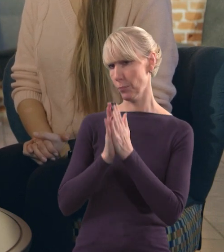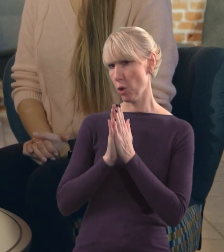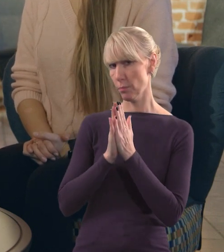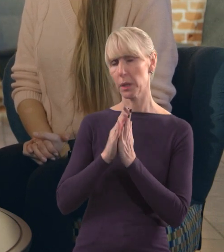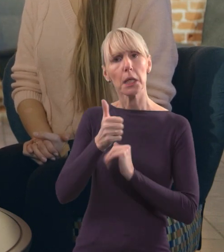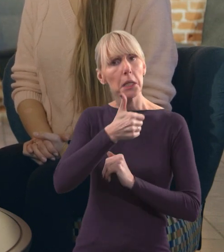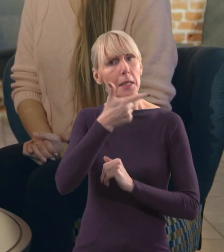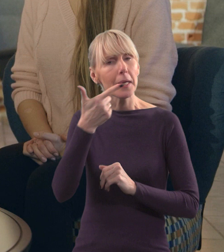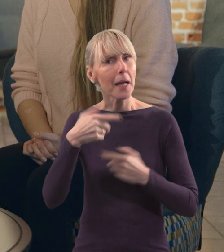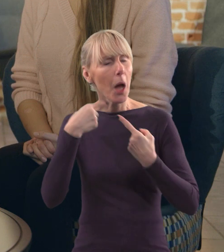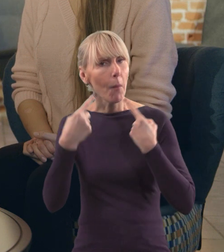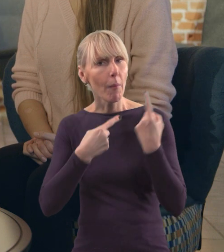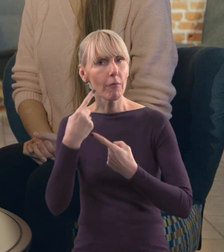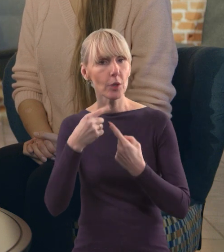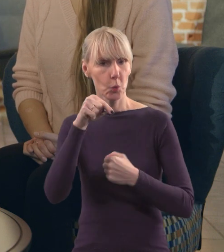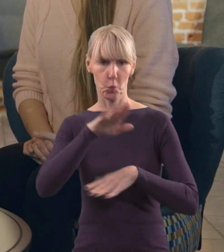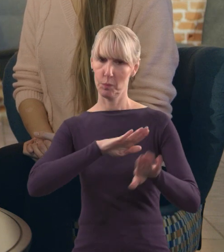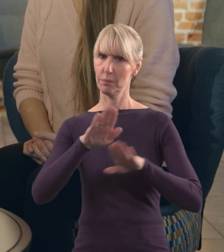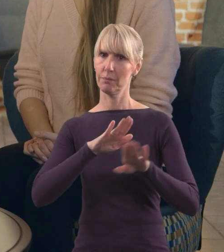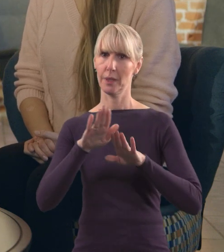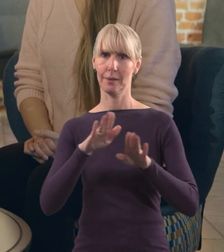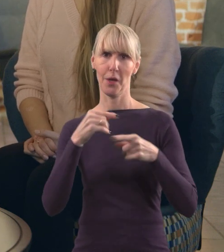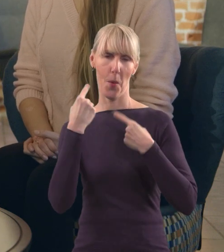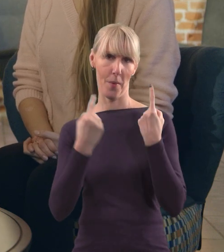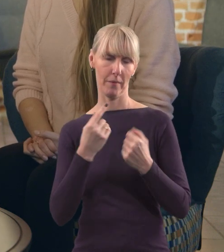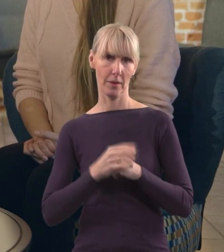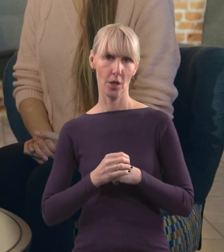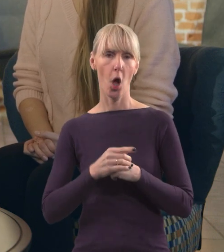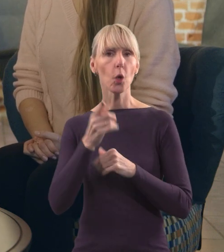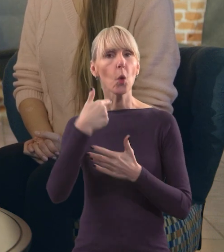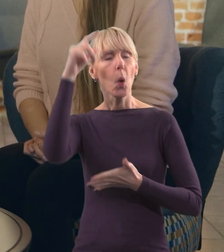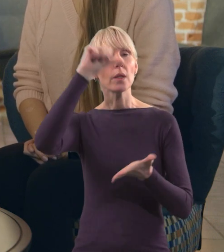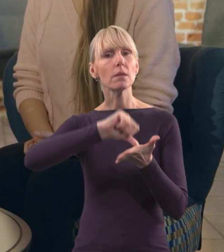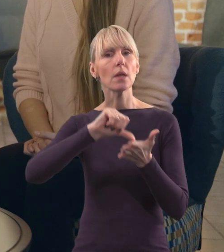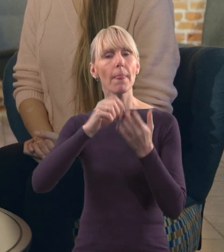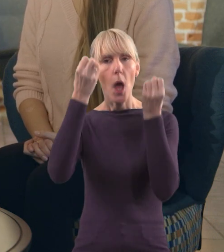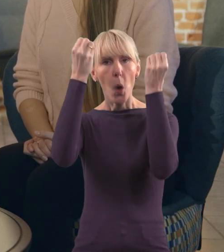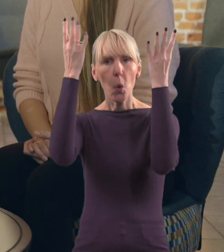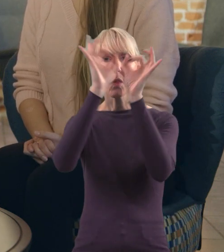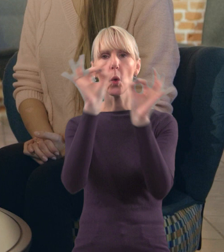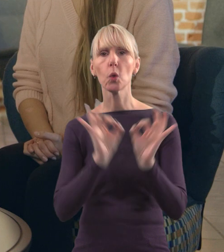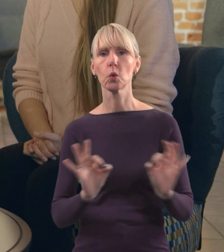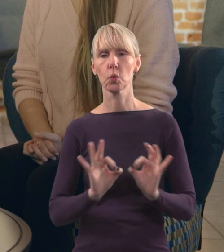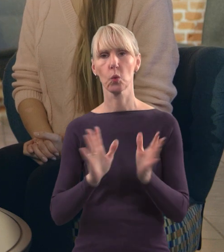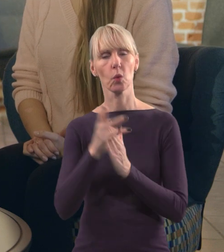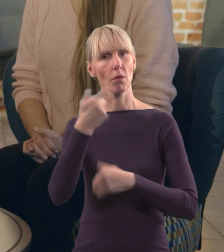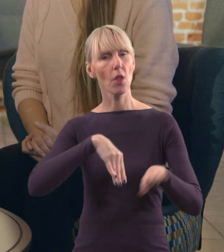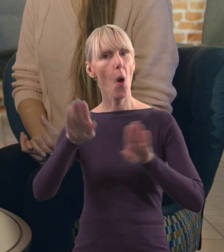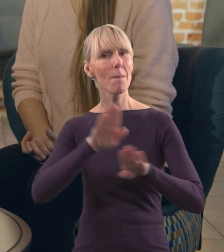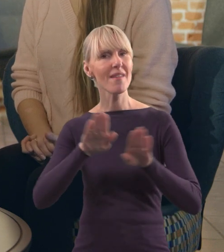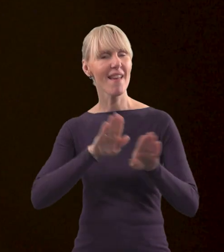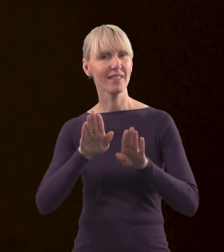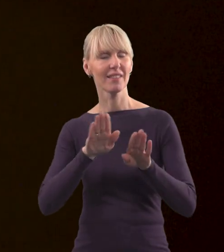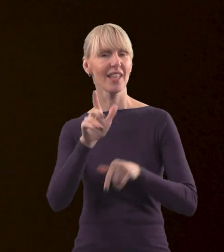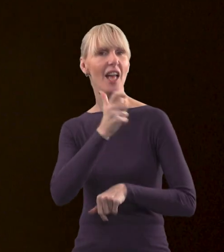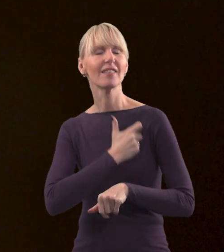słów na temat tego miejsca mogłaby nam Pani opowiedzieć? Centrum Kultury i Sztuki w Skierniewicach – wyjątkowe miejsce, kulturalne serce miasta.